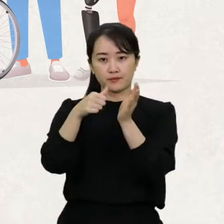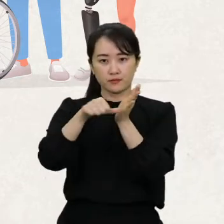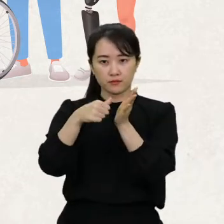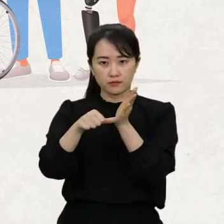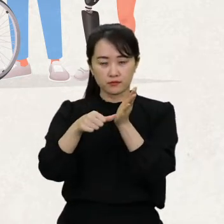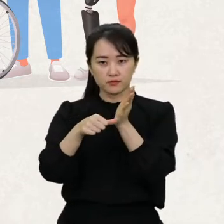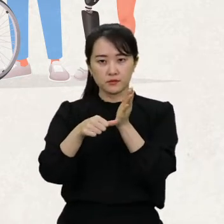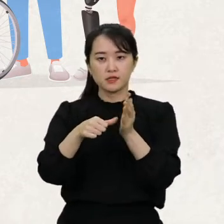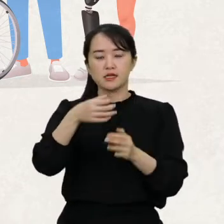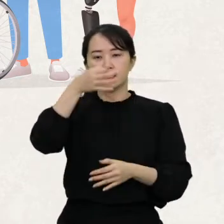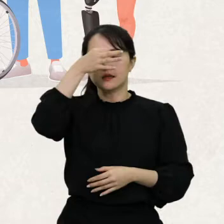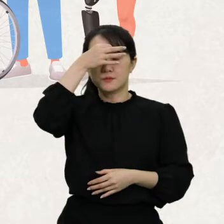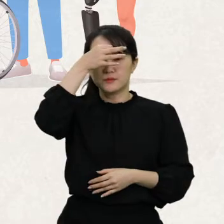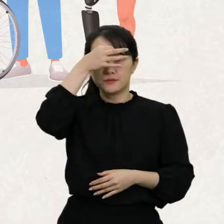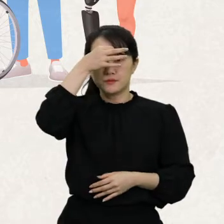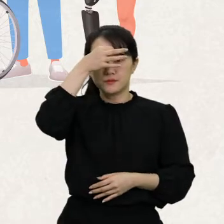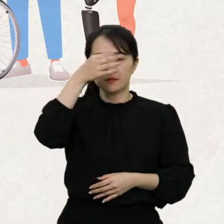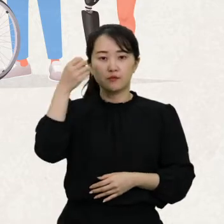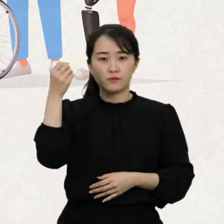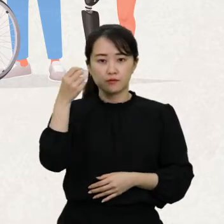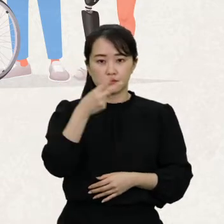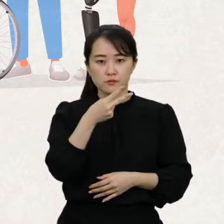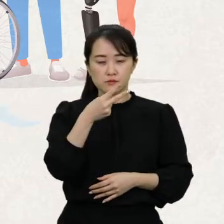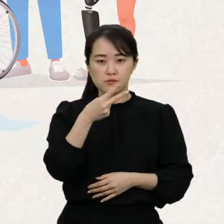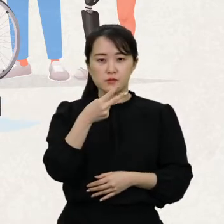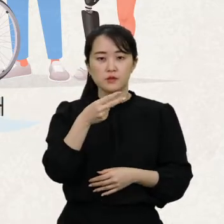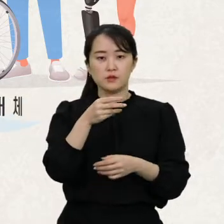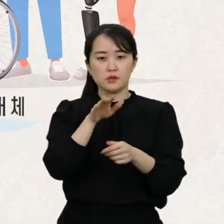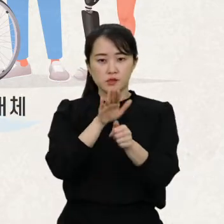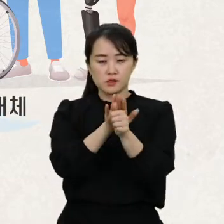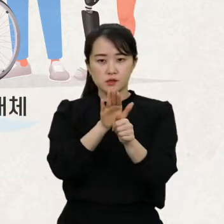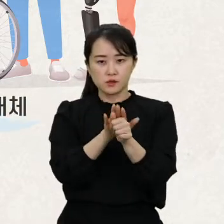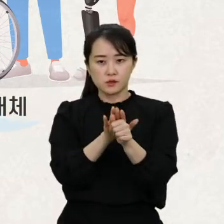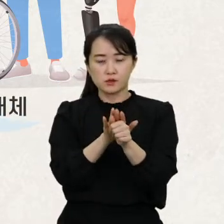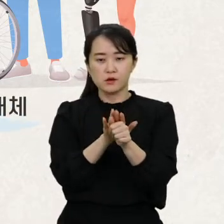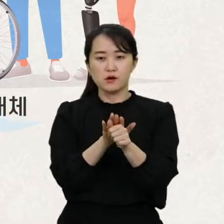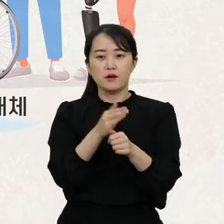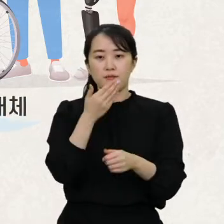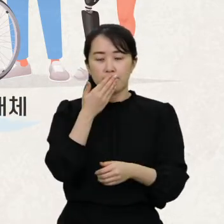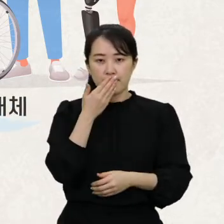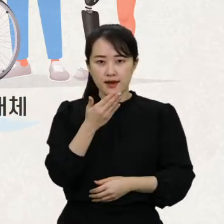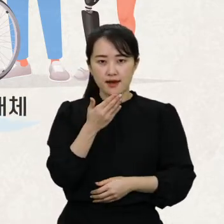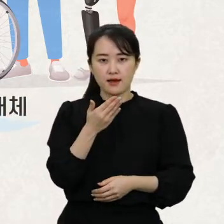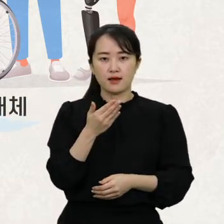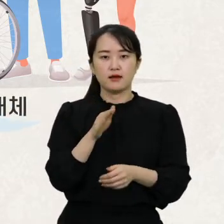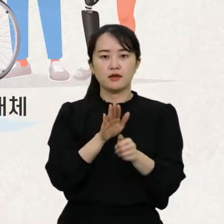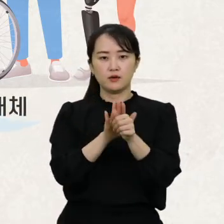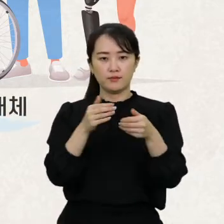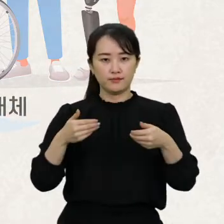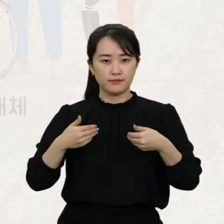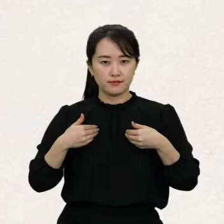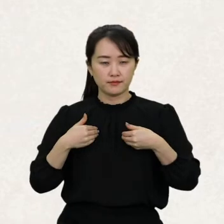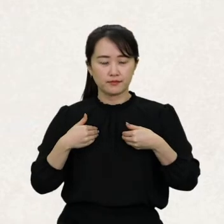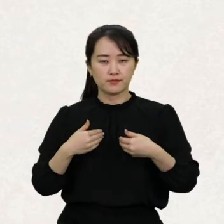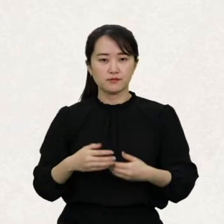보조기술, 그리고 현장지원과 매개체 등을 이용 가능하도록 지원해야 해요.